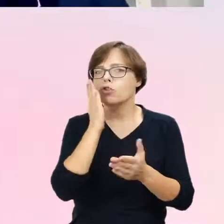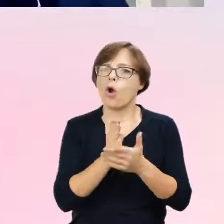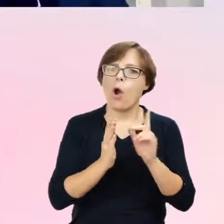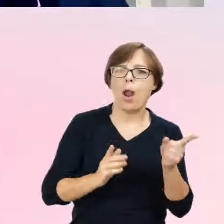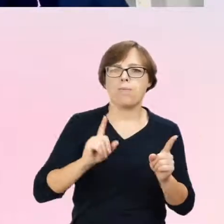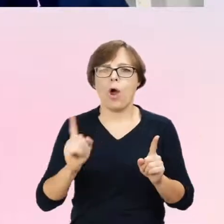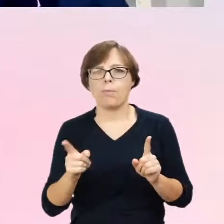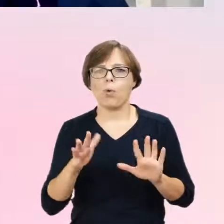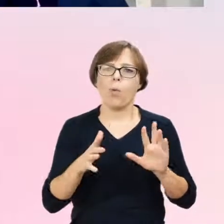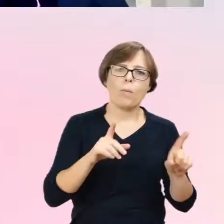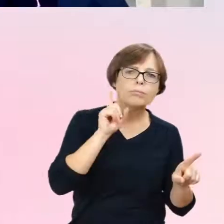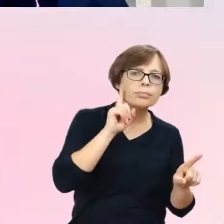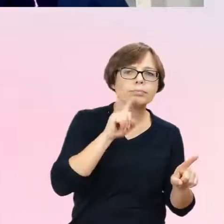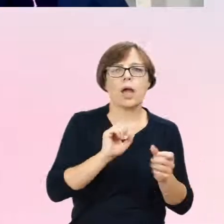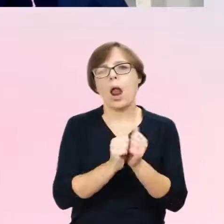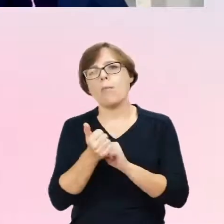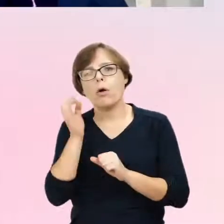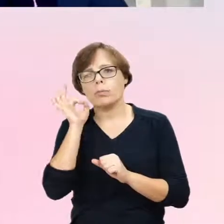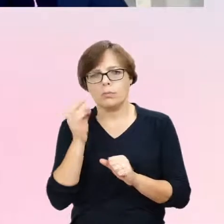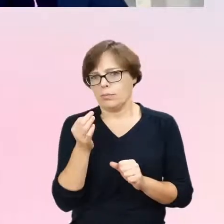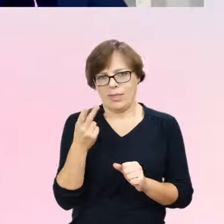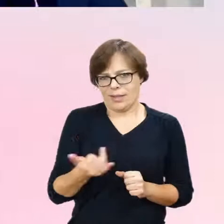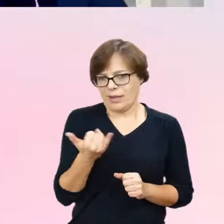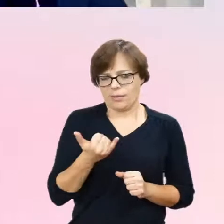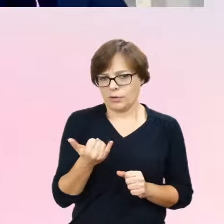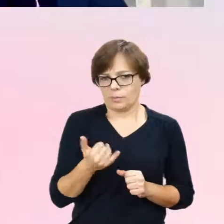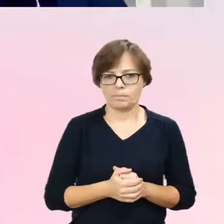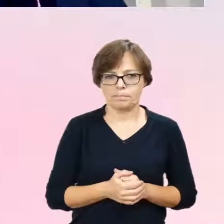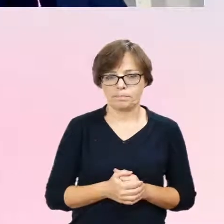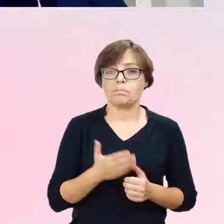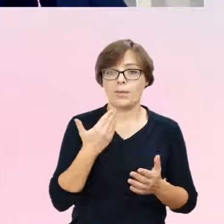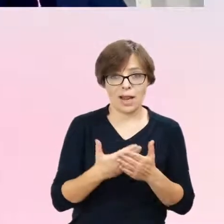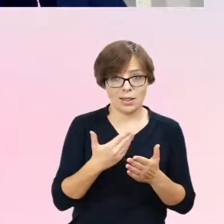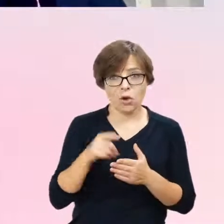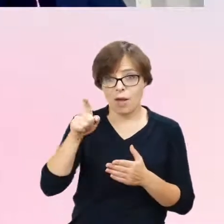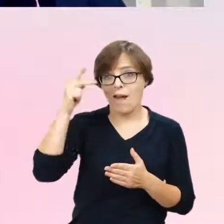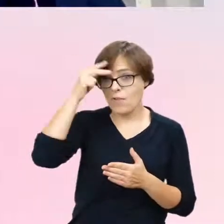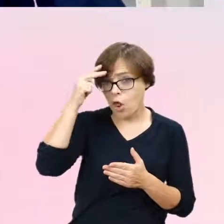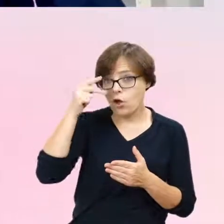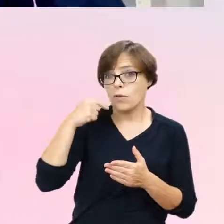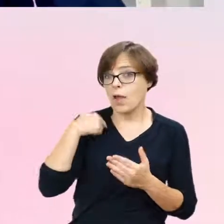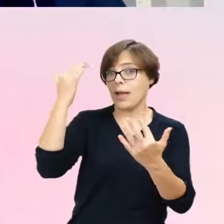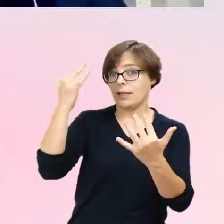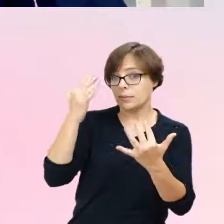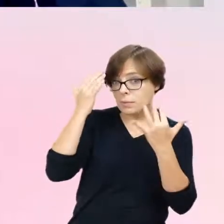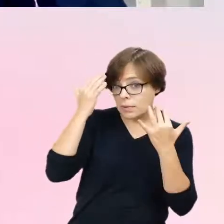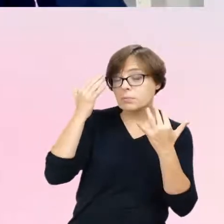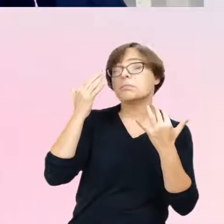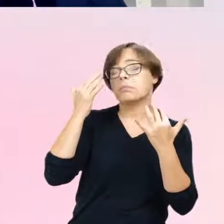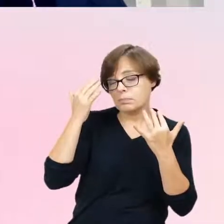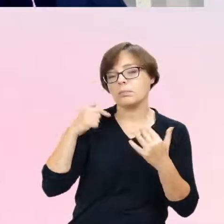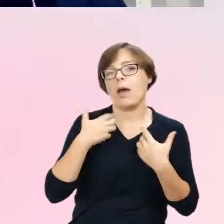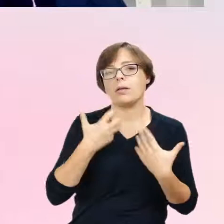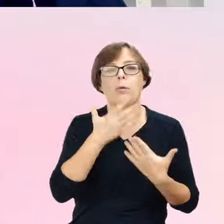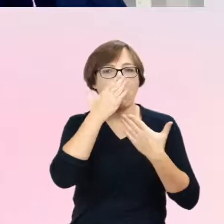trochę zainspirowana tą filozofią, chciałam Państwu pokazać, co na